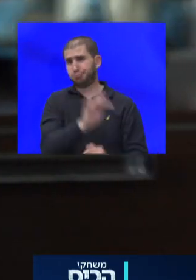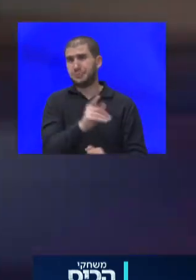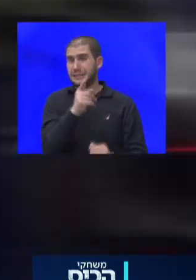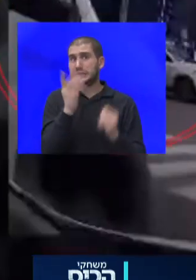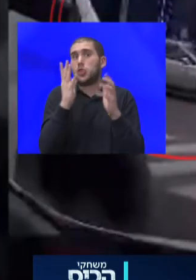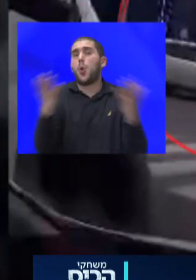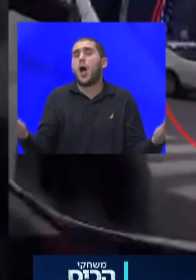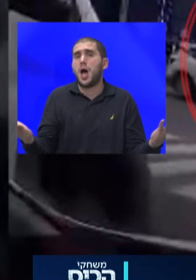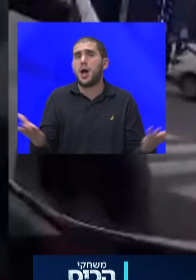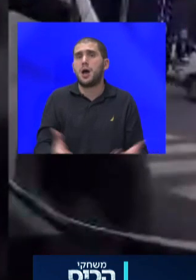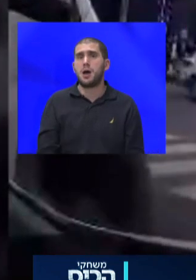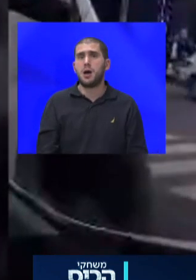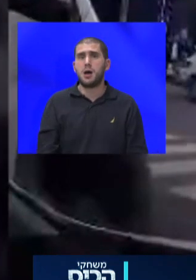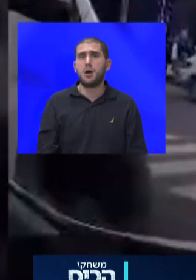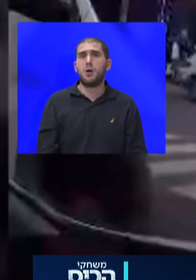זה נורא.